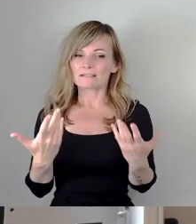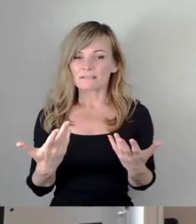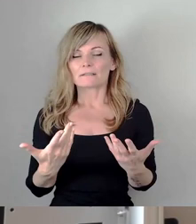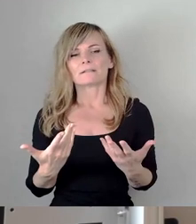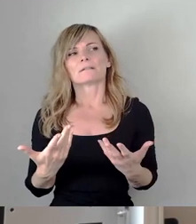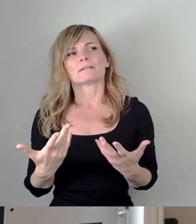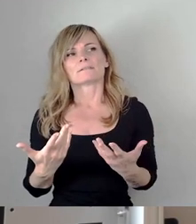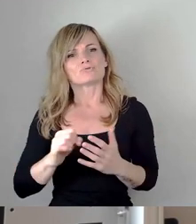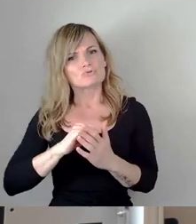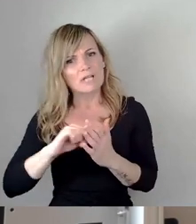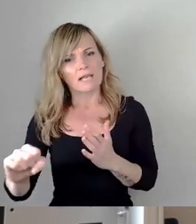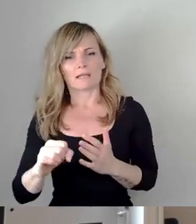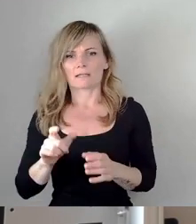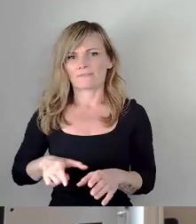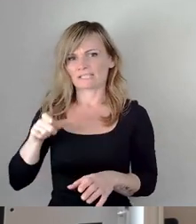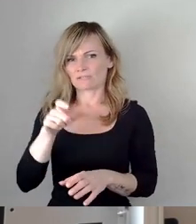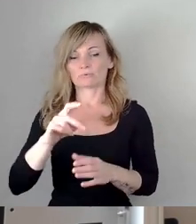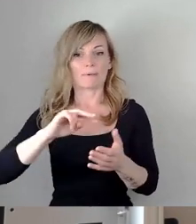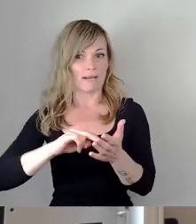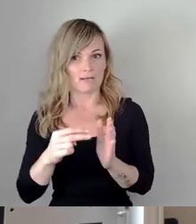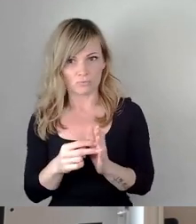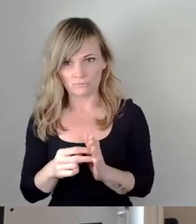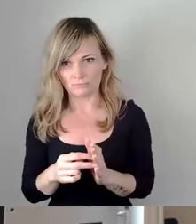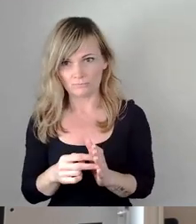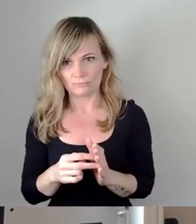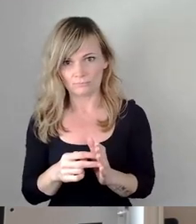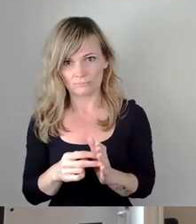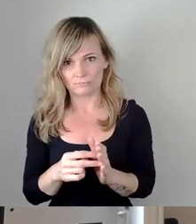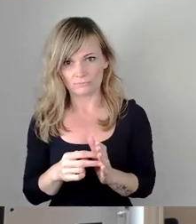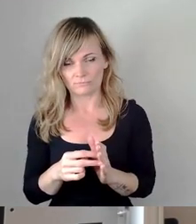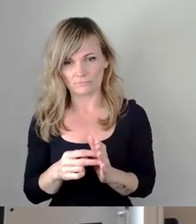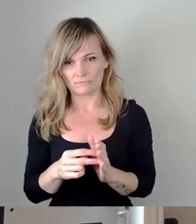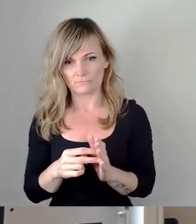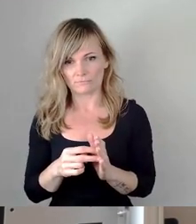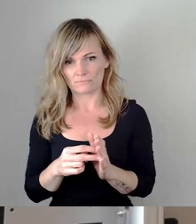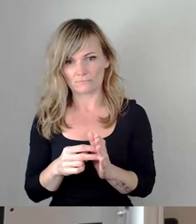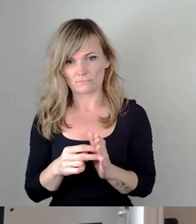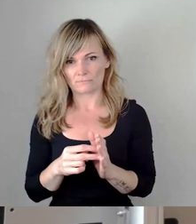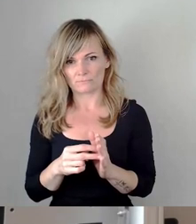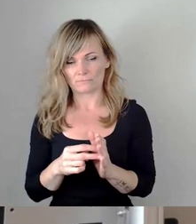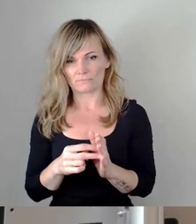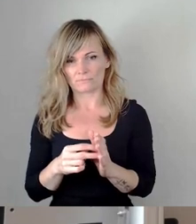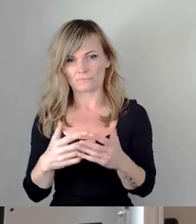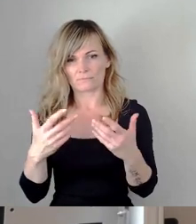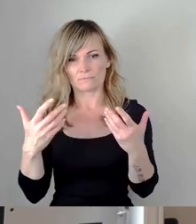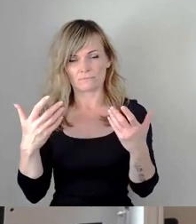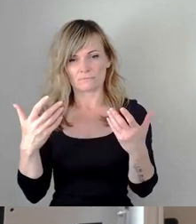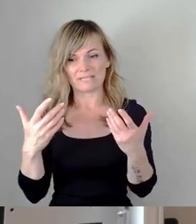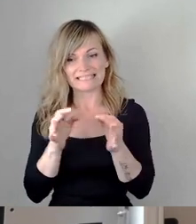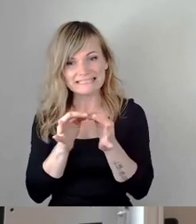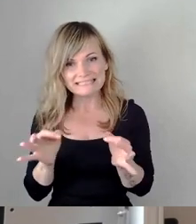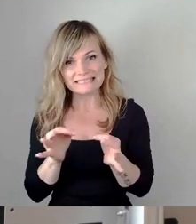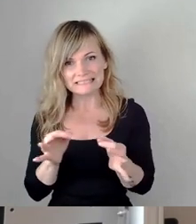Investitionsplanung. Die kann natürlich noch nicht in jedes Detail gehen, aber wir müssen jetzt so langsam wissen, was das Ganze